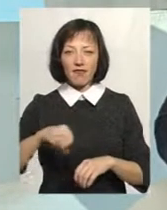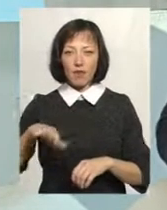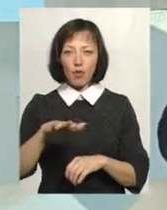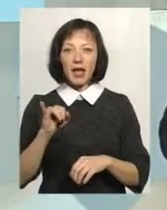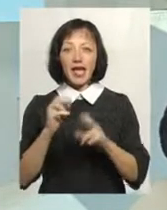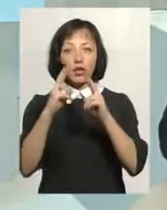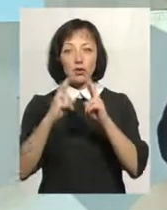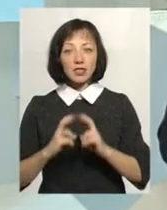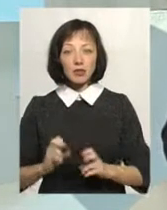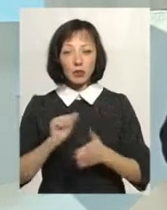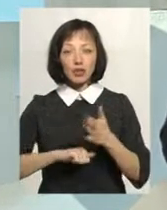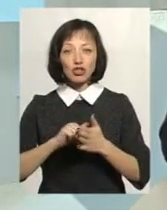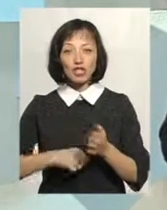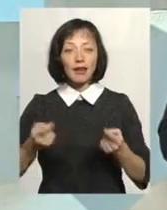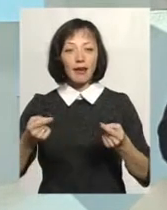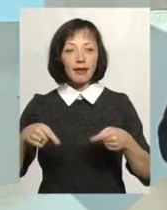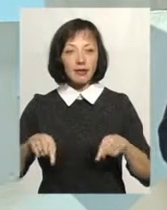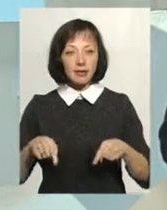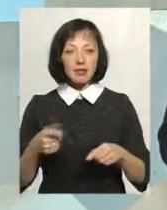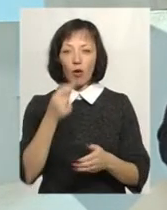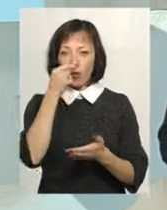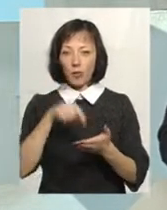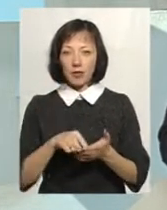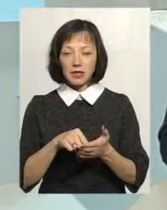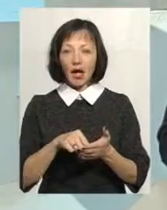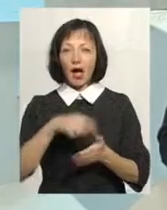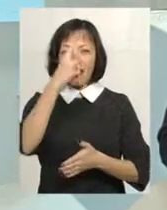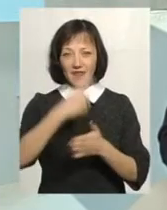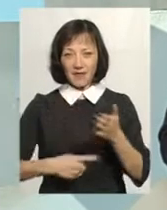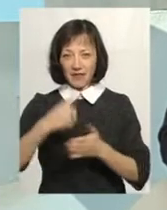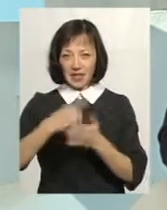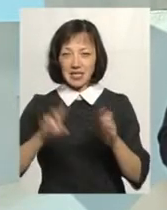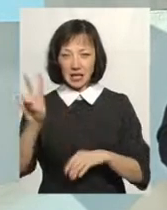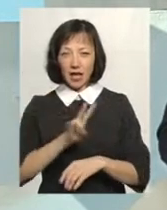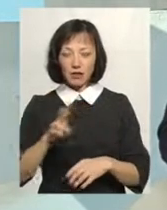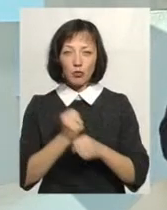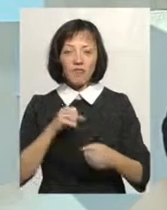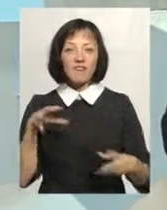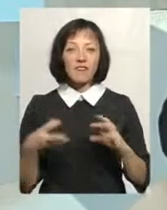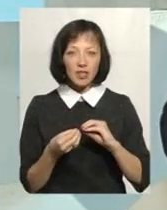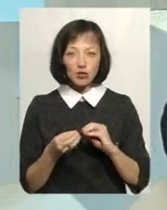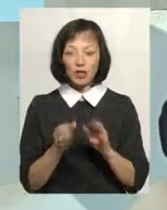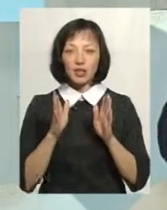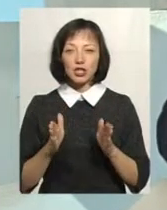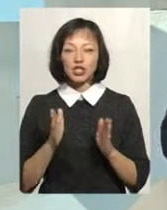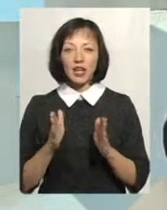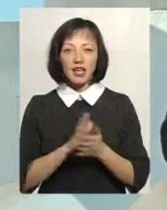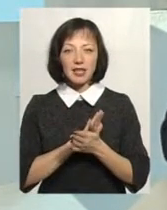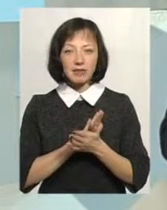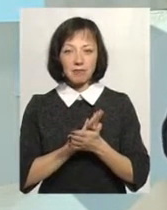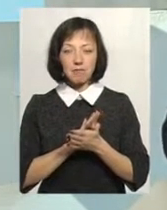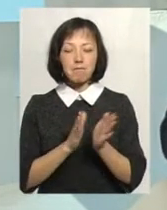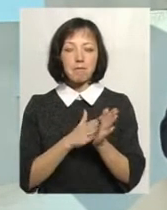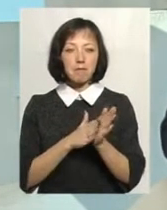дослідивши причини кризи, у якій опинилося християнство, він дійшов до висновку, що лише Святе Письмо,